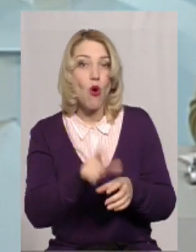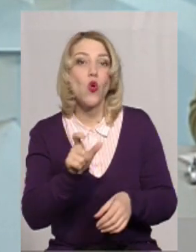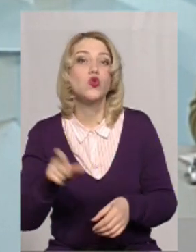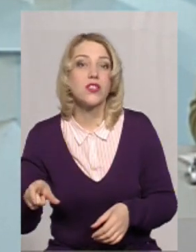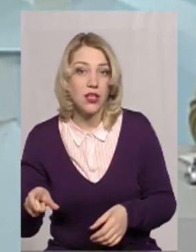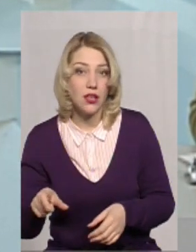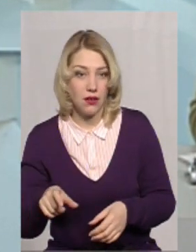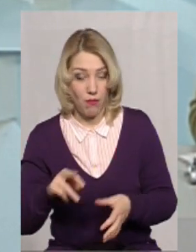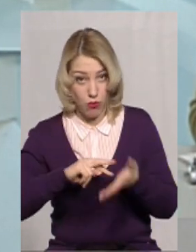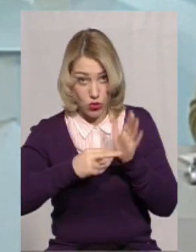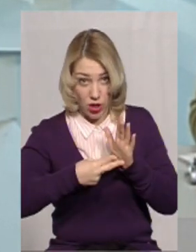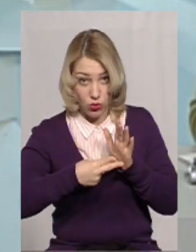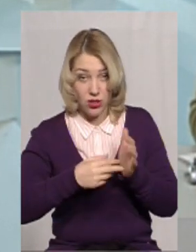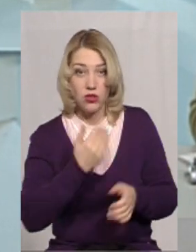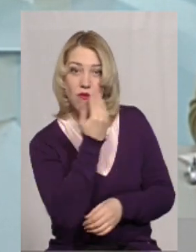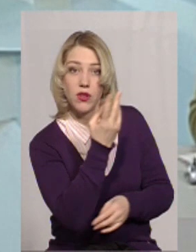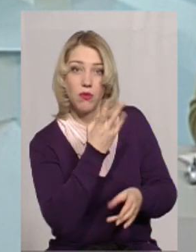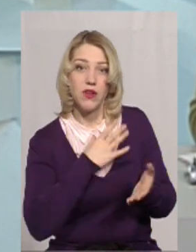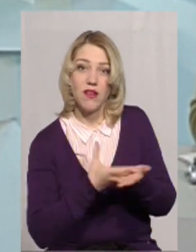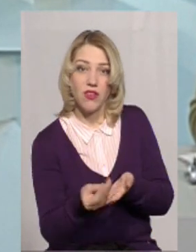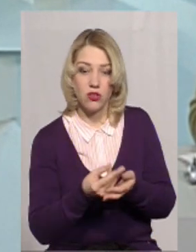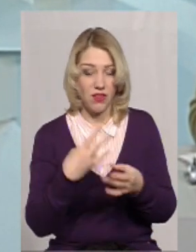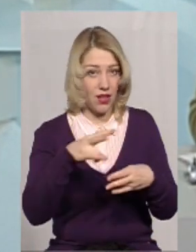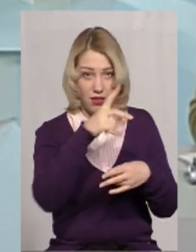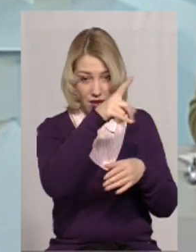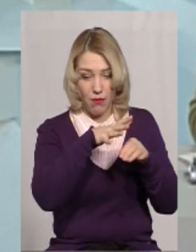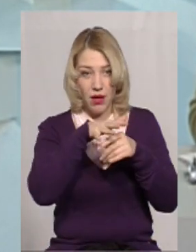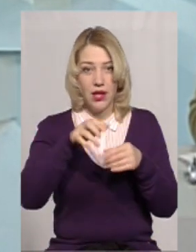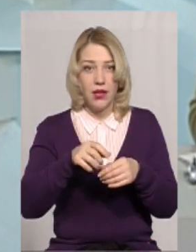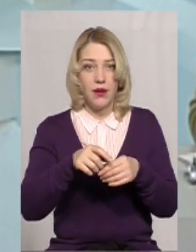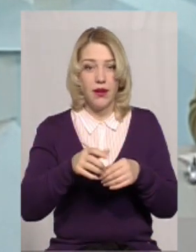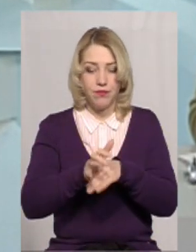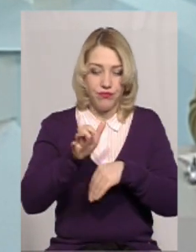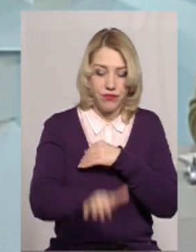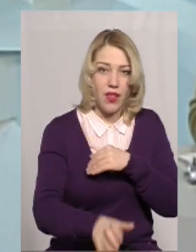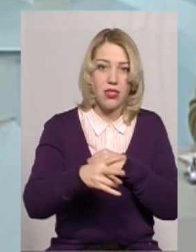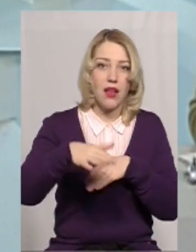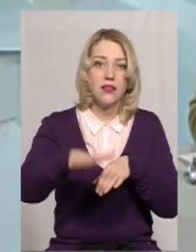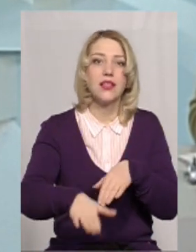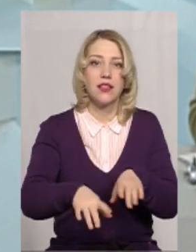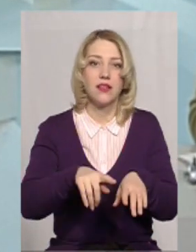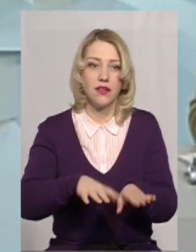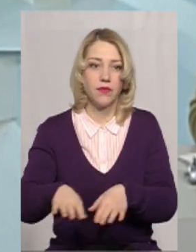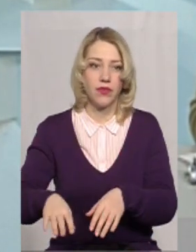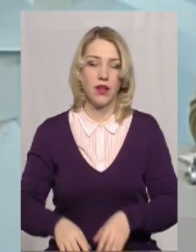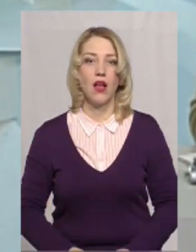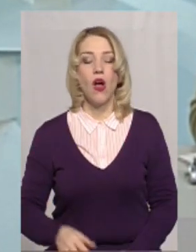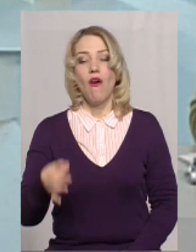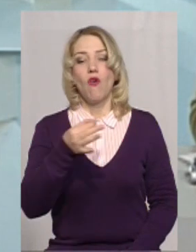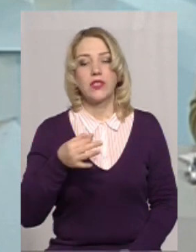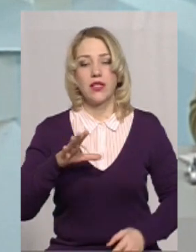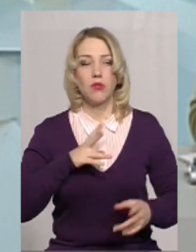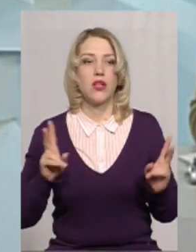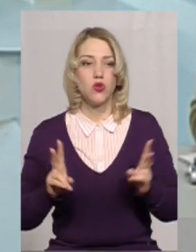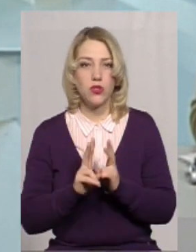-стратегічно, то вони мають це фінансувати. Не треба спускати все на місцеві органи влади. Не потрібно. Восени була зустріч з